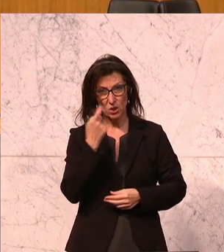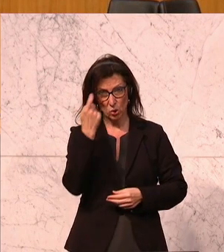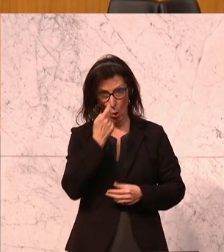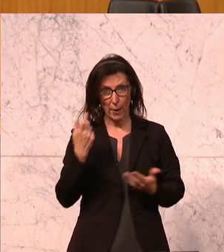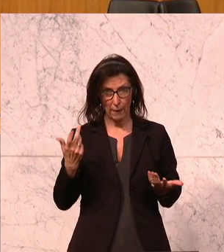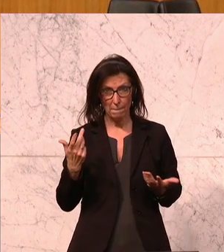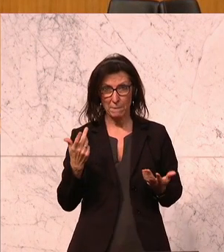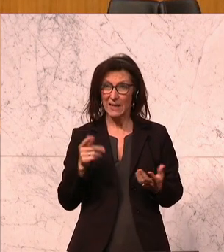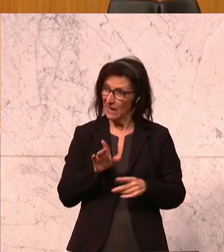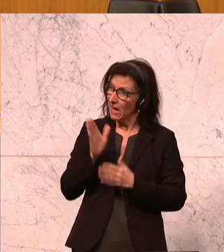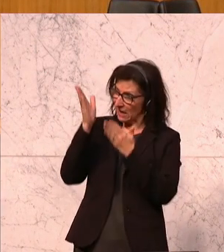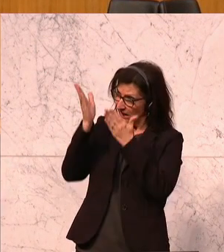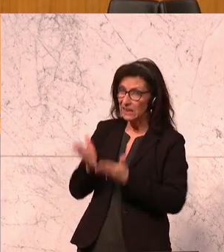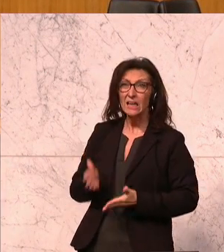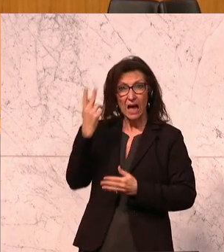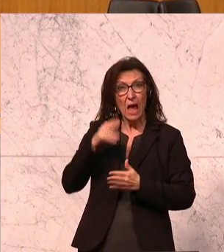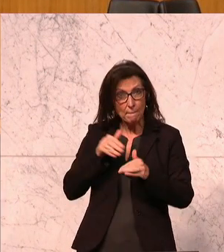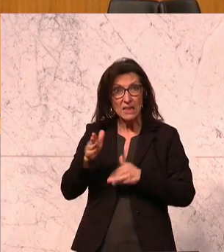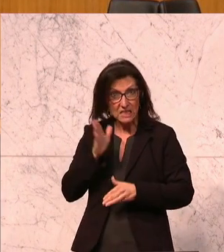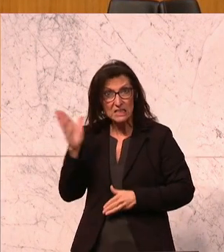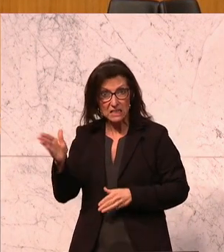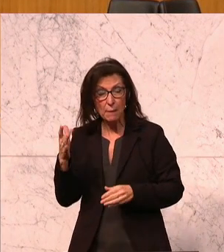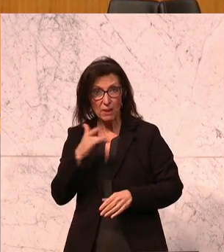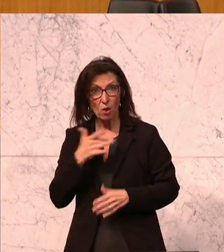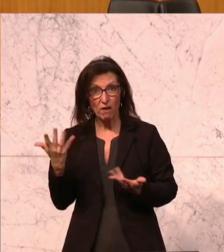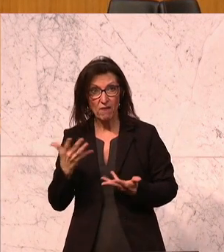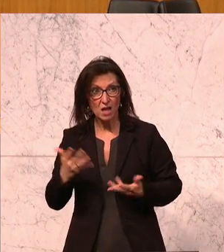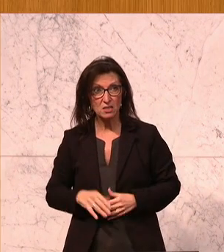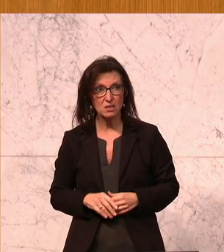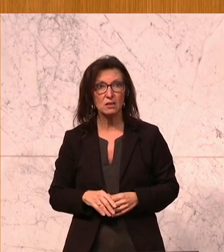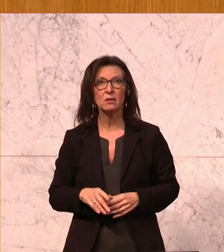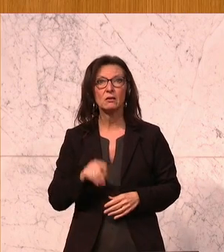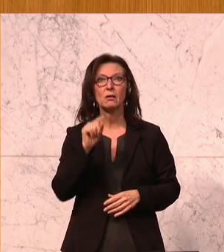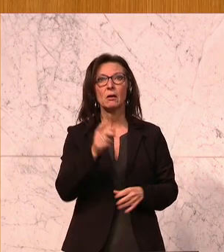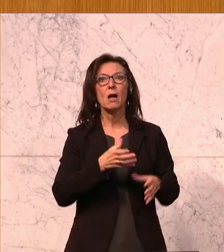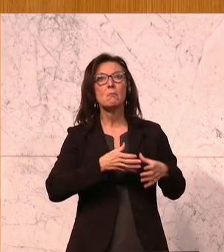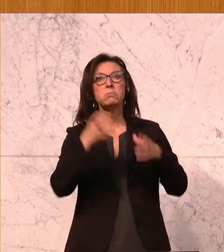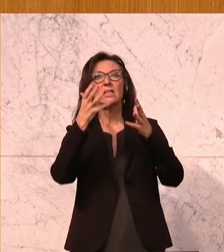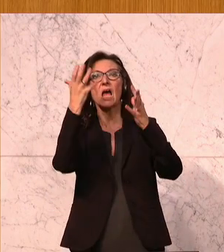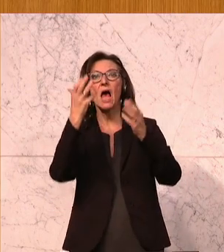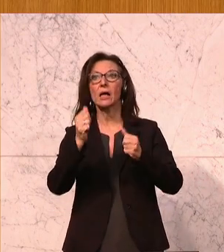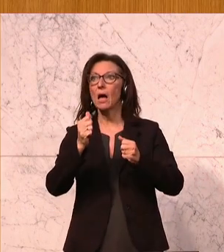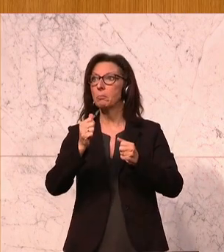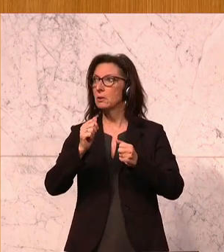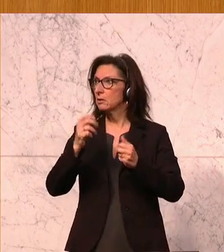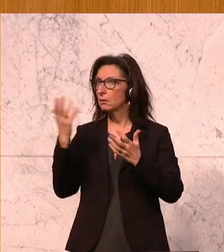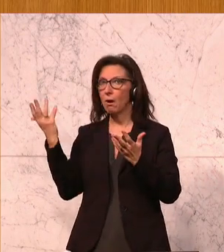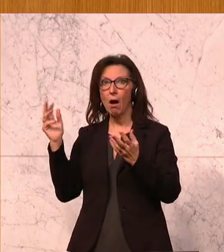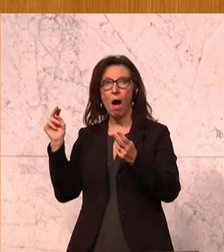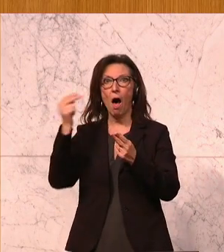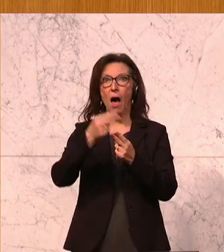betrifft auch Sie, Herr Bildungsminister, ist, das sind die Reaktionen gewesen auf diese PISA-Ergebnisse. Ganz